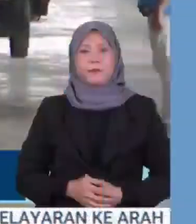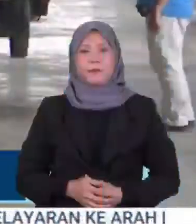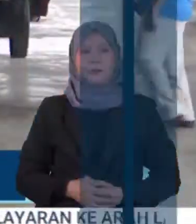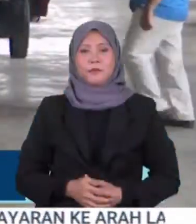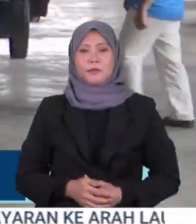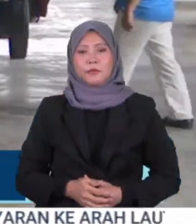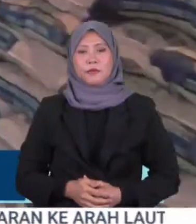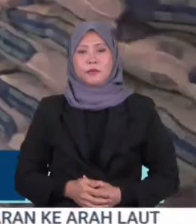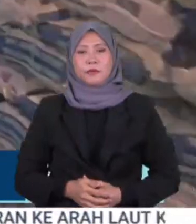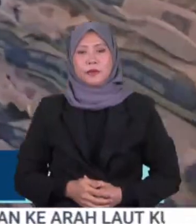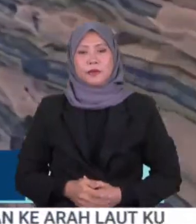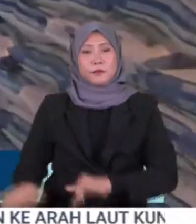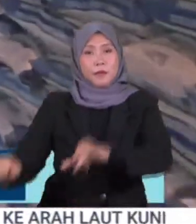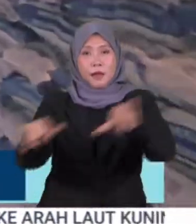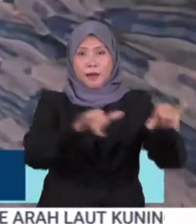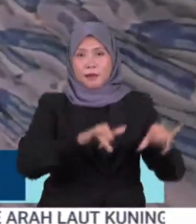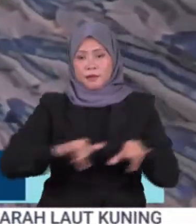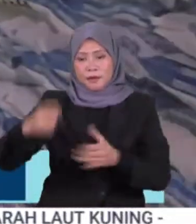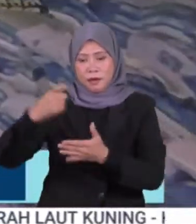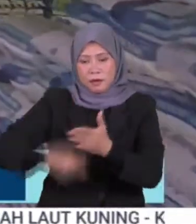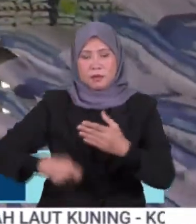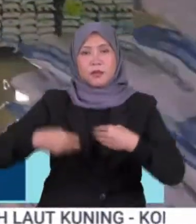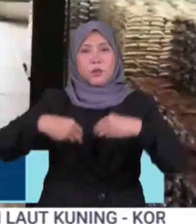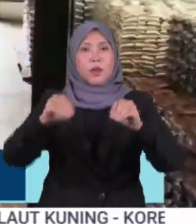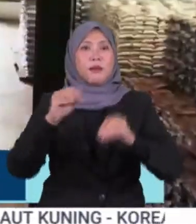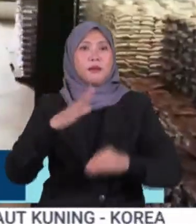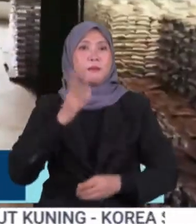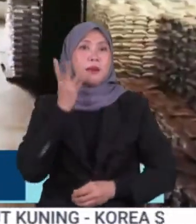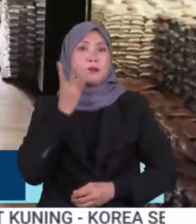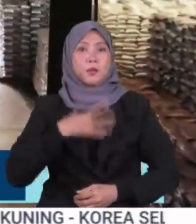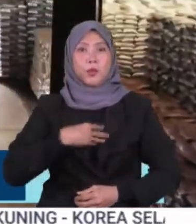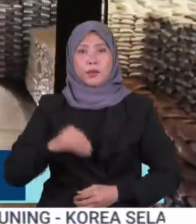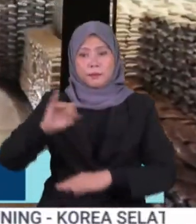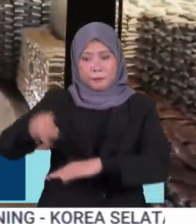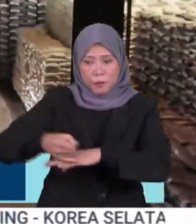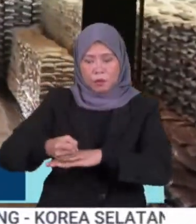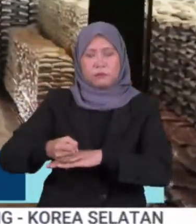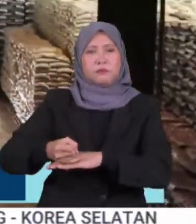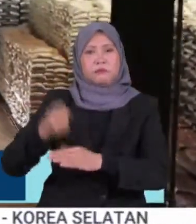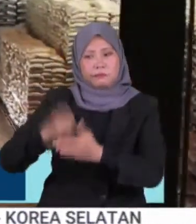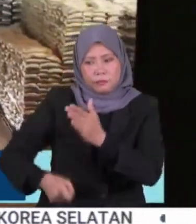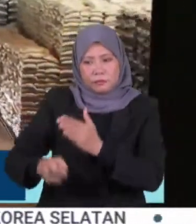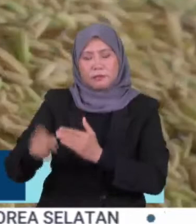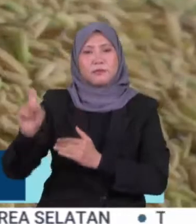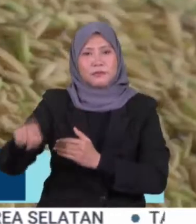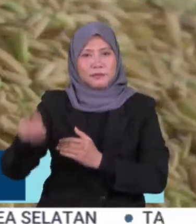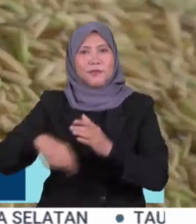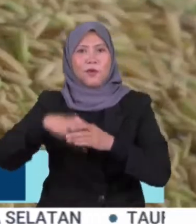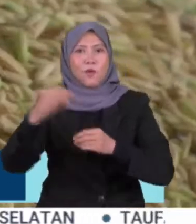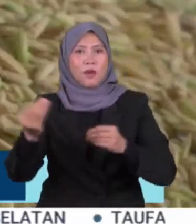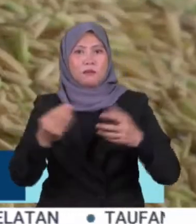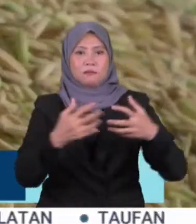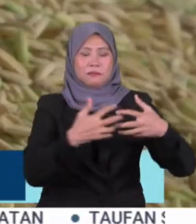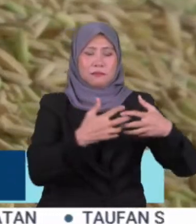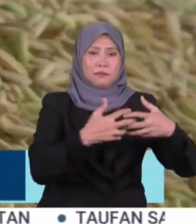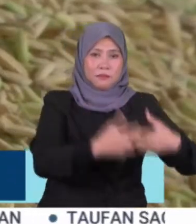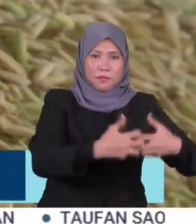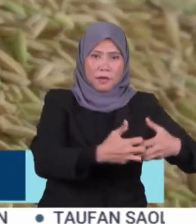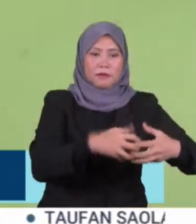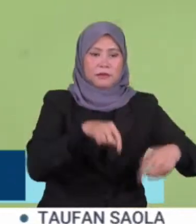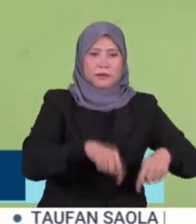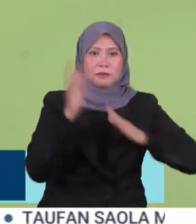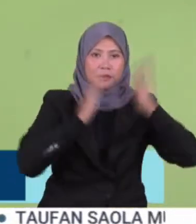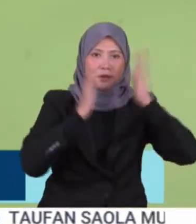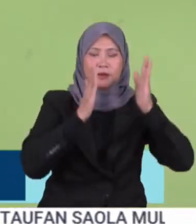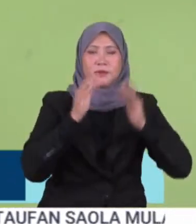Sementara itu pelarasan harga jualan beras putih import memberi isyarat jelas agar memperkasa pengeluaran beras domestik Penganalisis